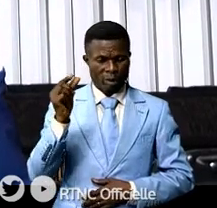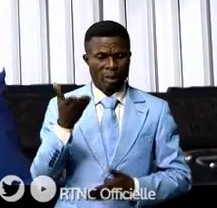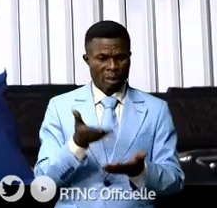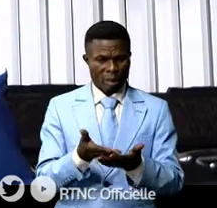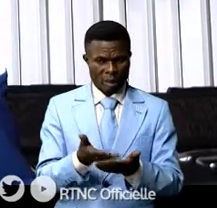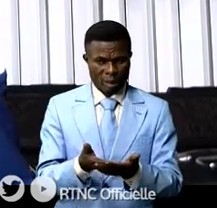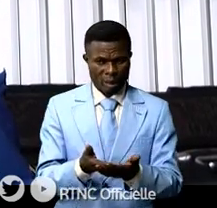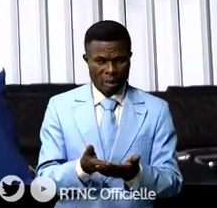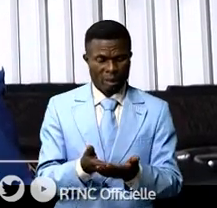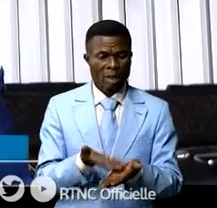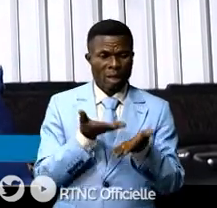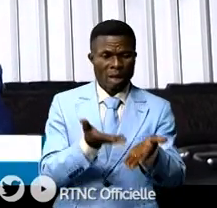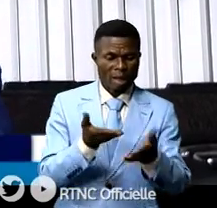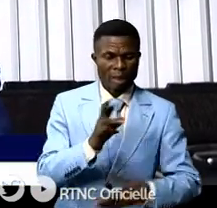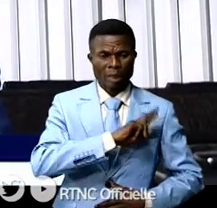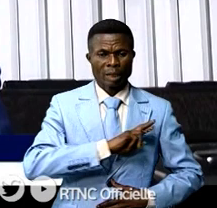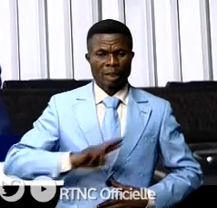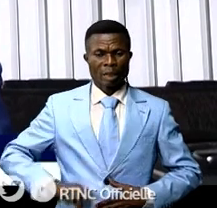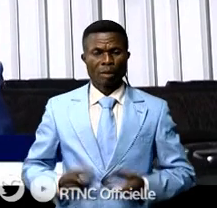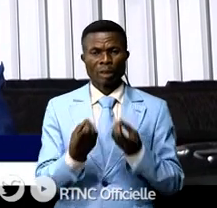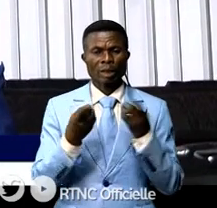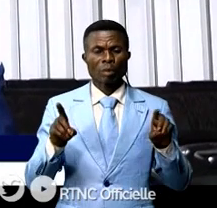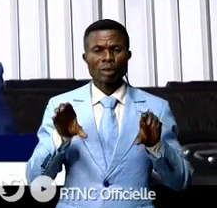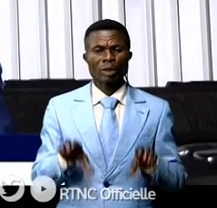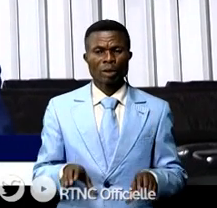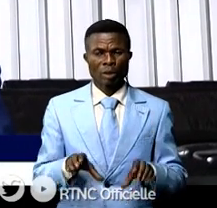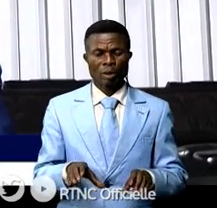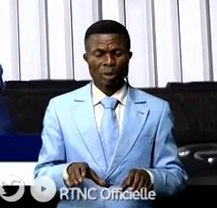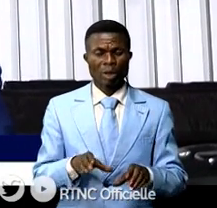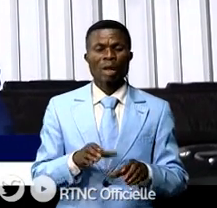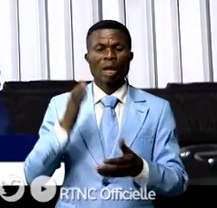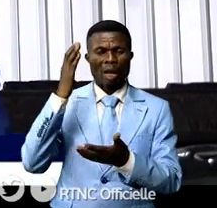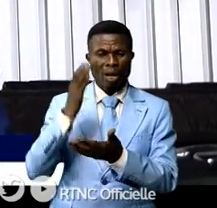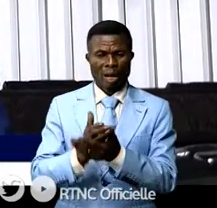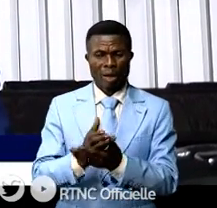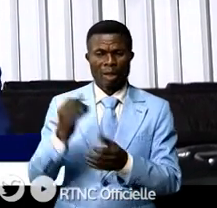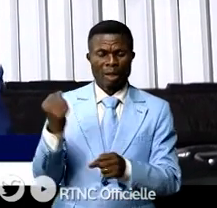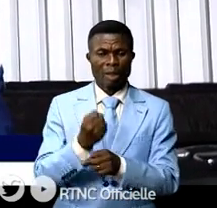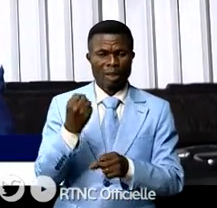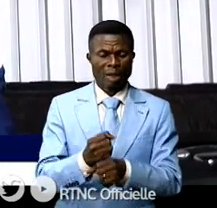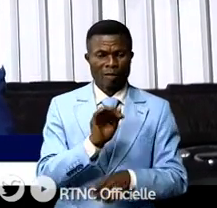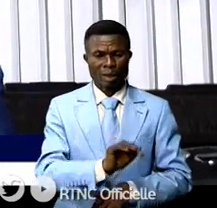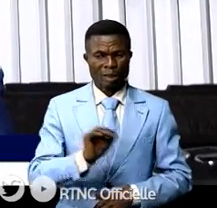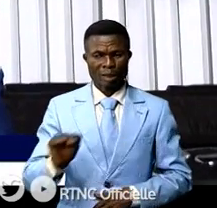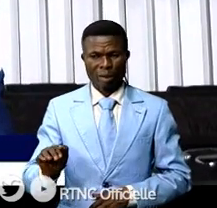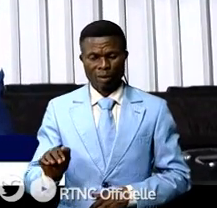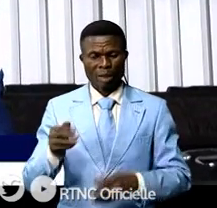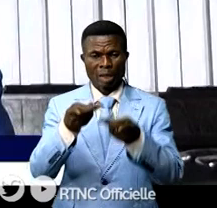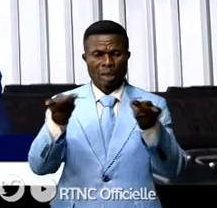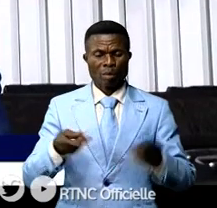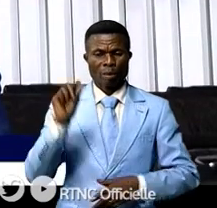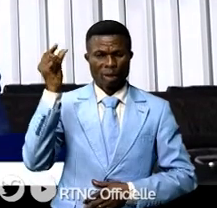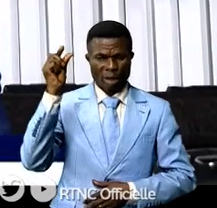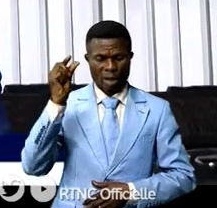la République démocratique du Congo à lutter contre le travail des enfants dans les mines